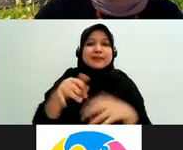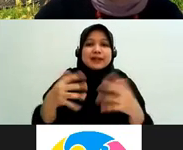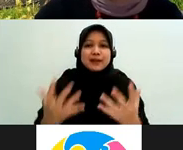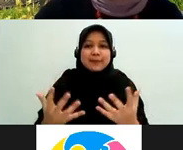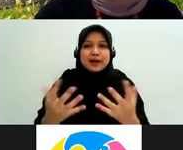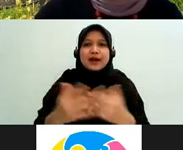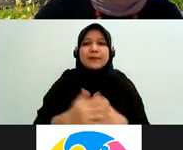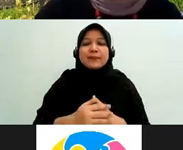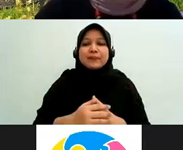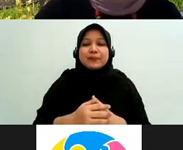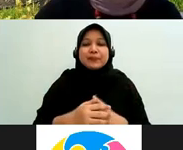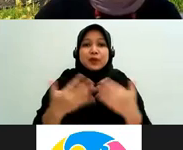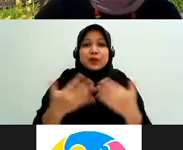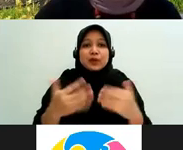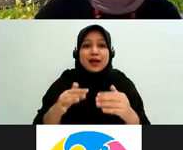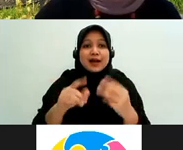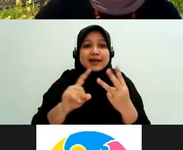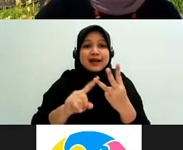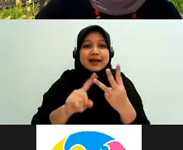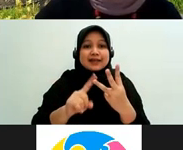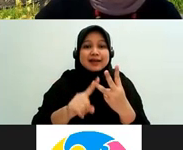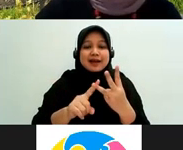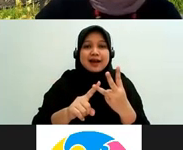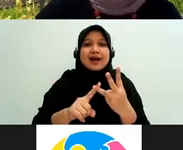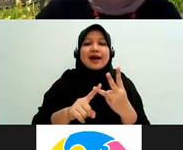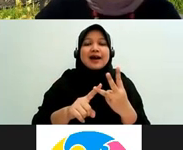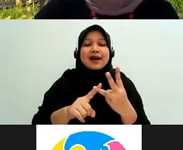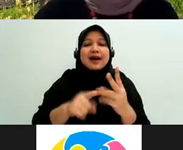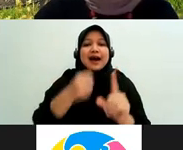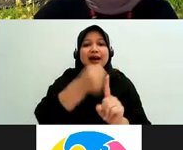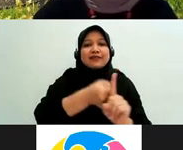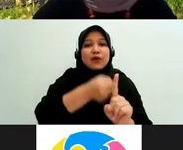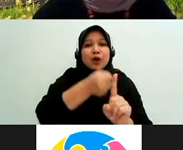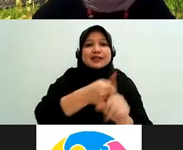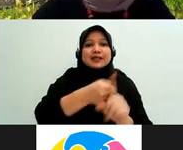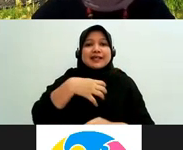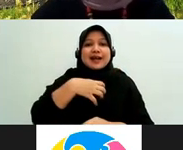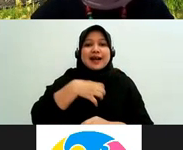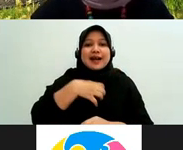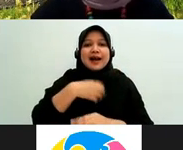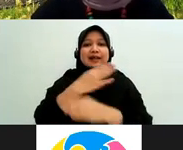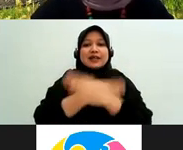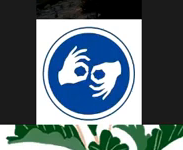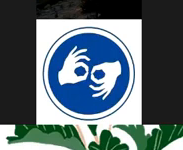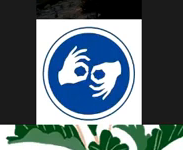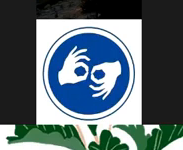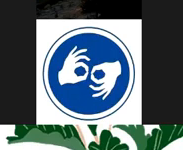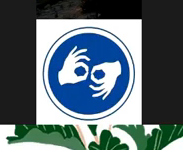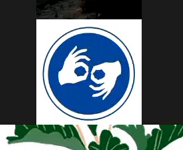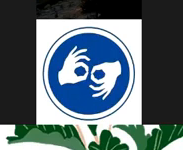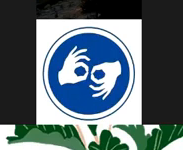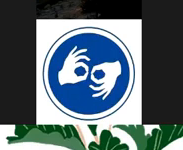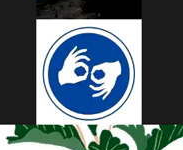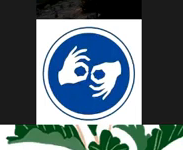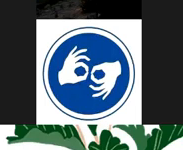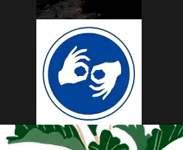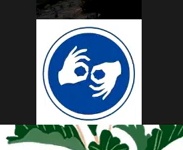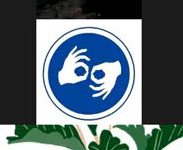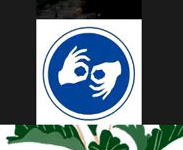yang ketiga adalah advokasi hak-hak defable dalam proses peradilan secara umum ini juga terkait dengan